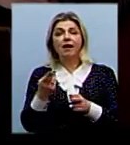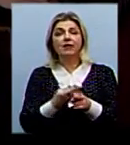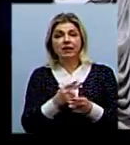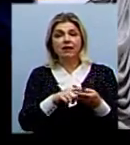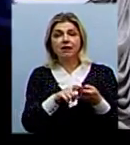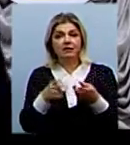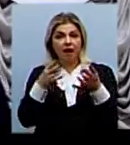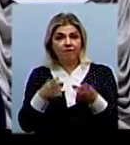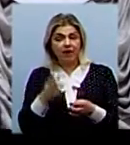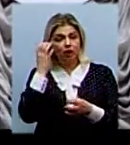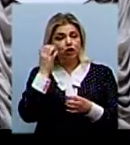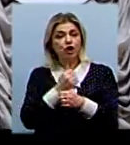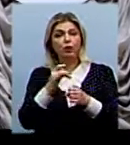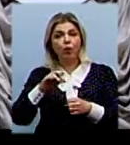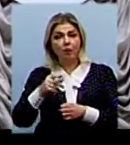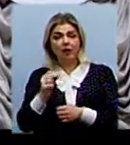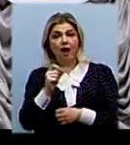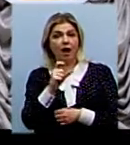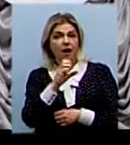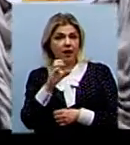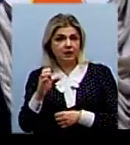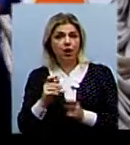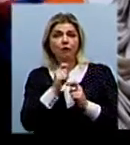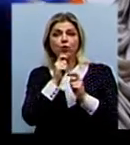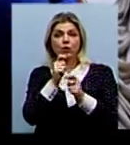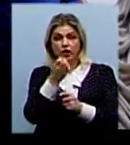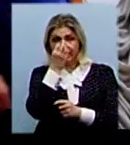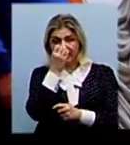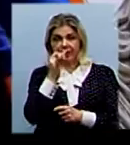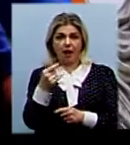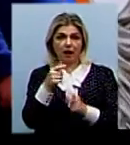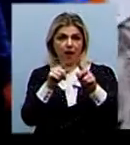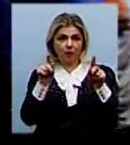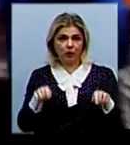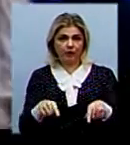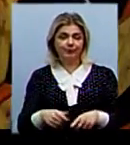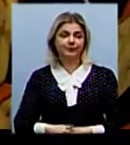наслідків аварії на Чорнобильській атомній електростанції вручили квіти та грамоти.